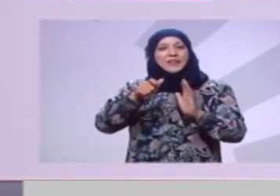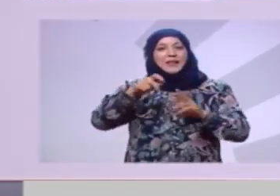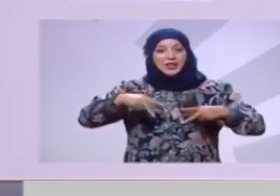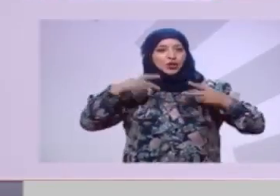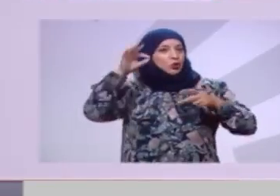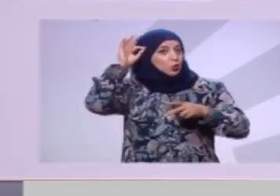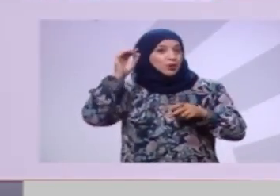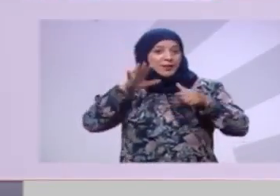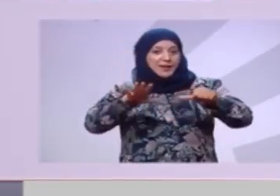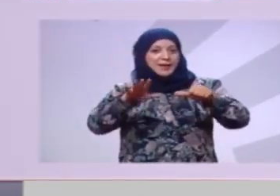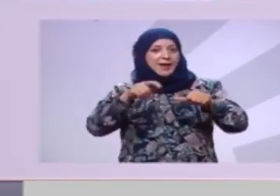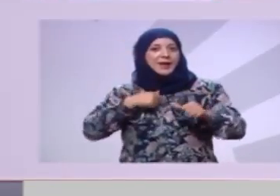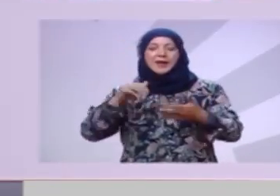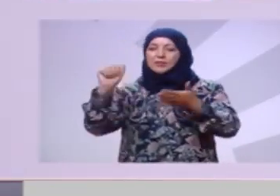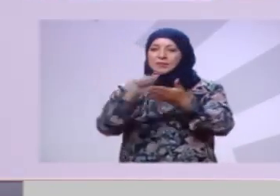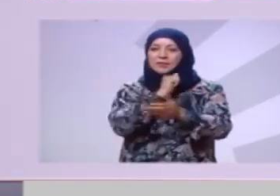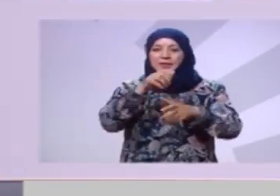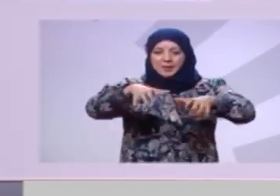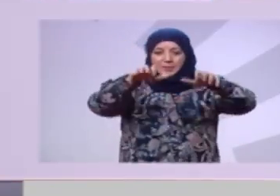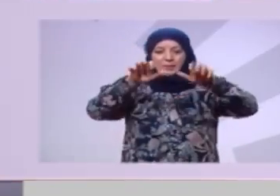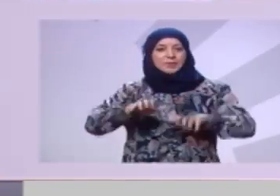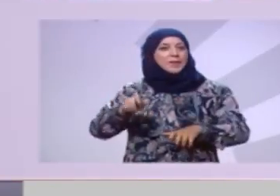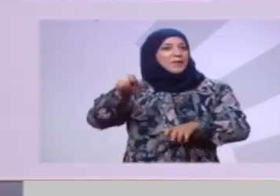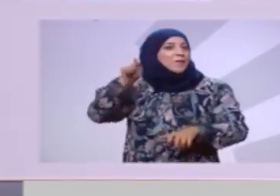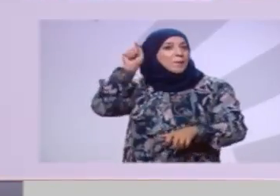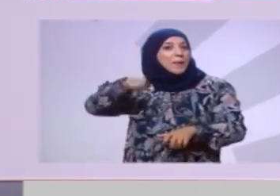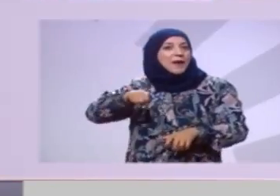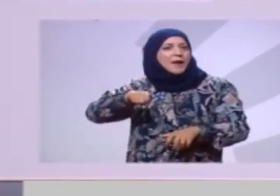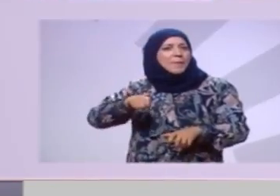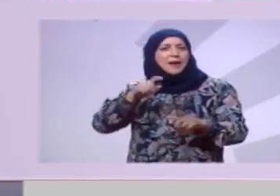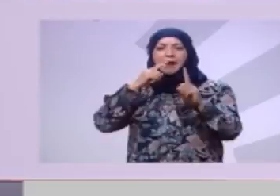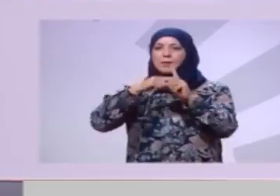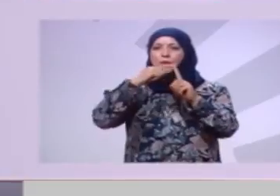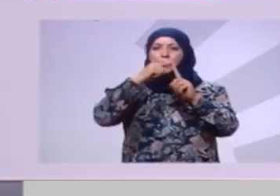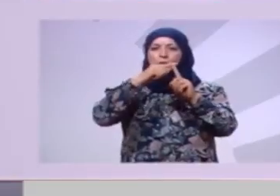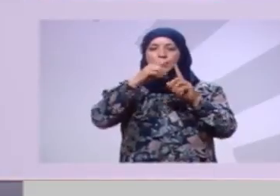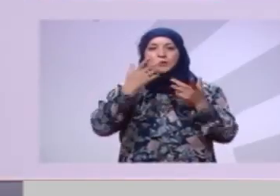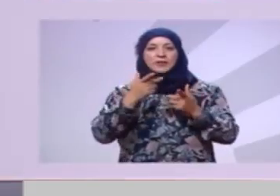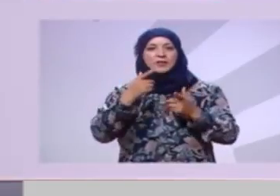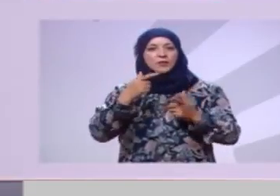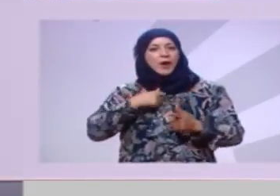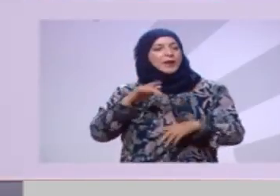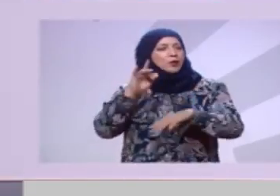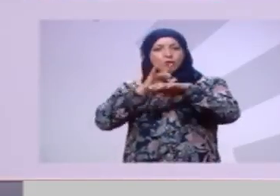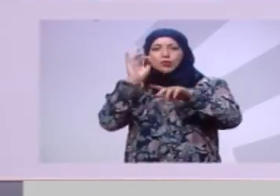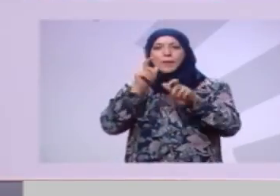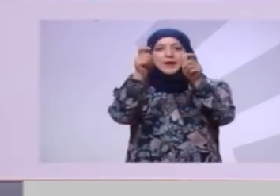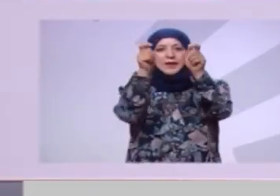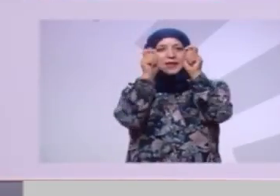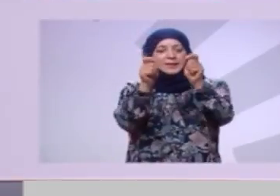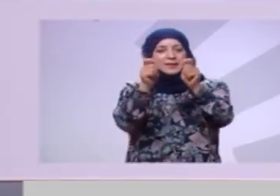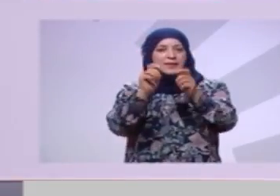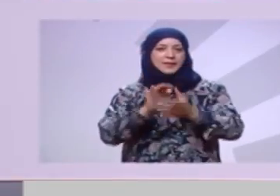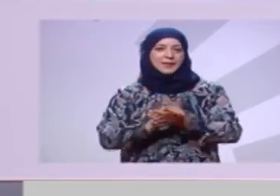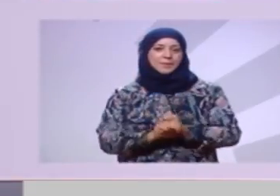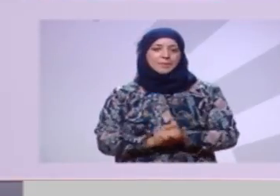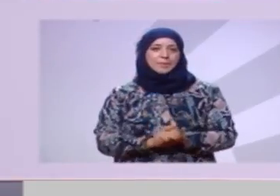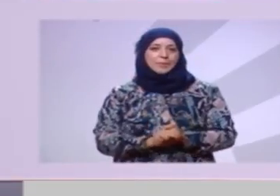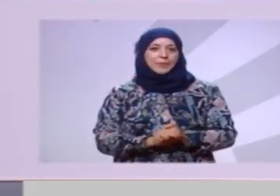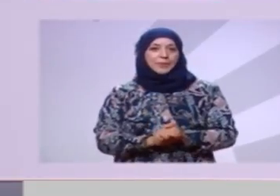أن نتخلاوا عن الحصانة البرلمانية على الامتيازات وأننا من مرسوش السياحة الحزبية